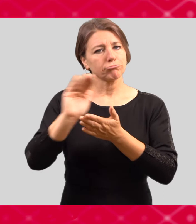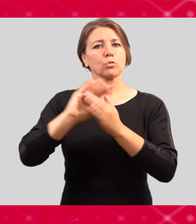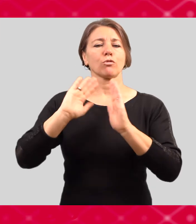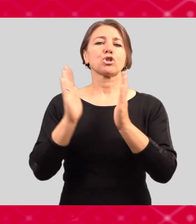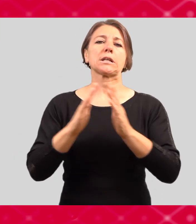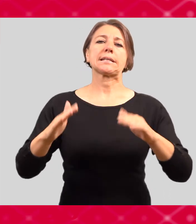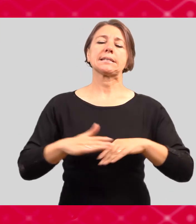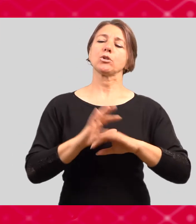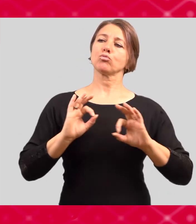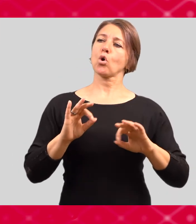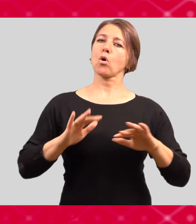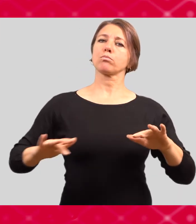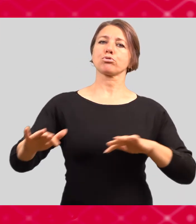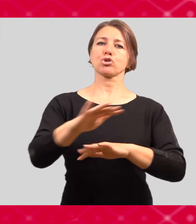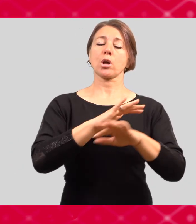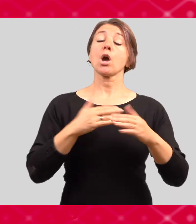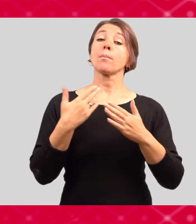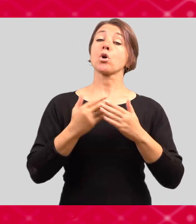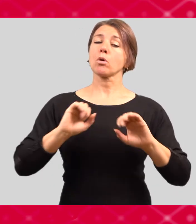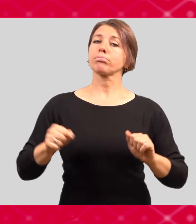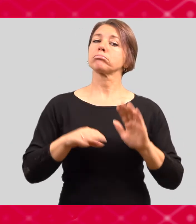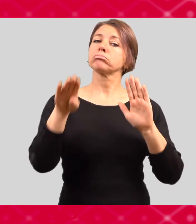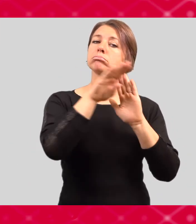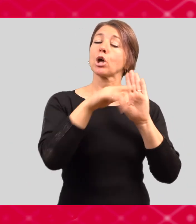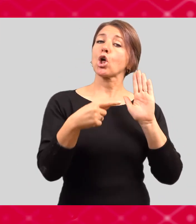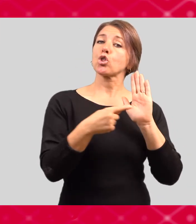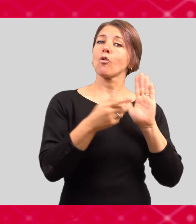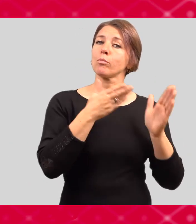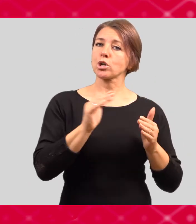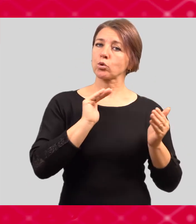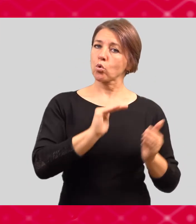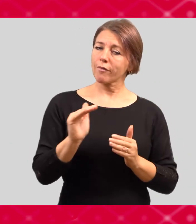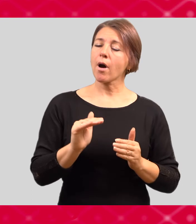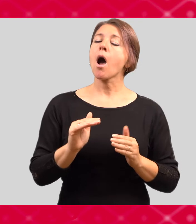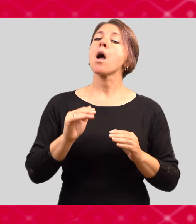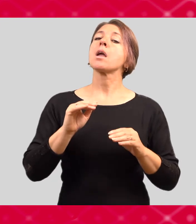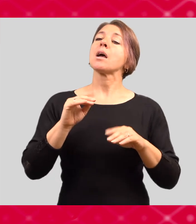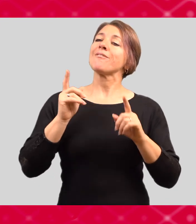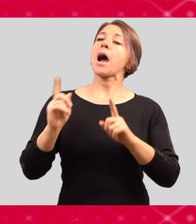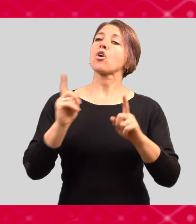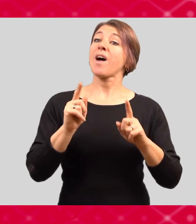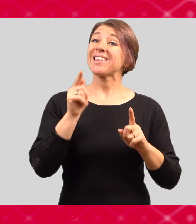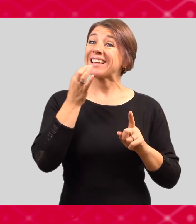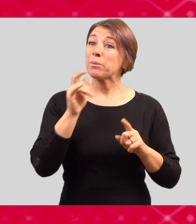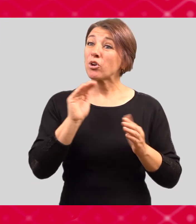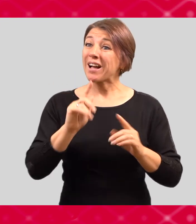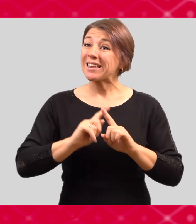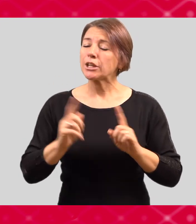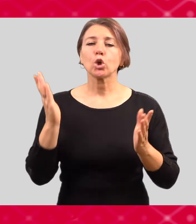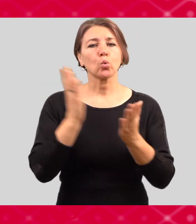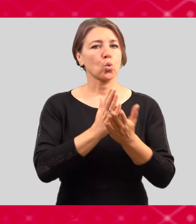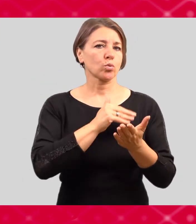Dalším důvodem, proč se tímto tématem zabývat, je nabídnout pomoc těm, kteří se cítí být nějakým způsobem